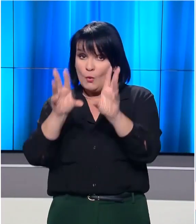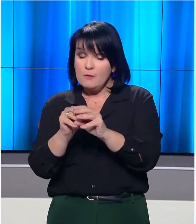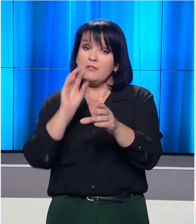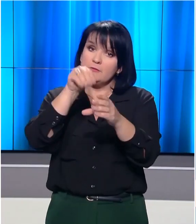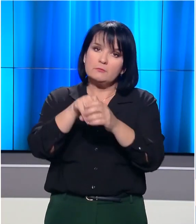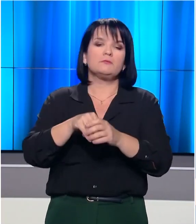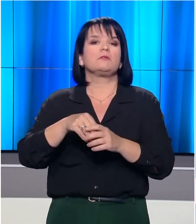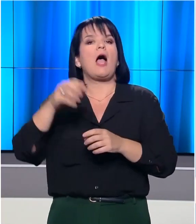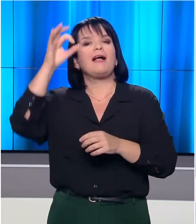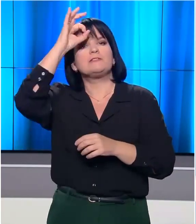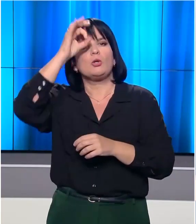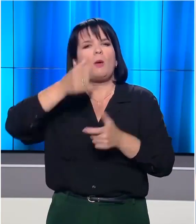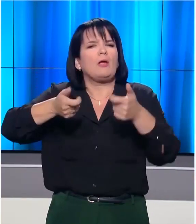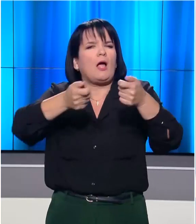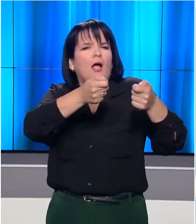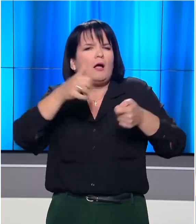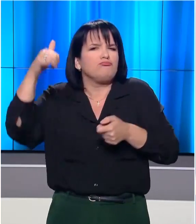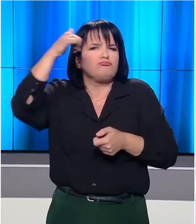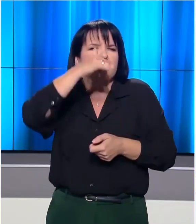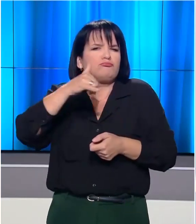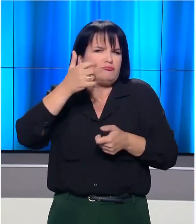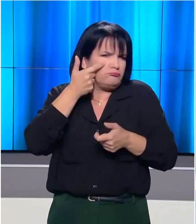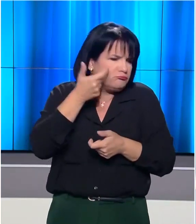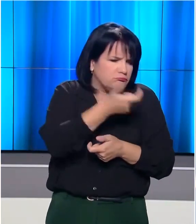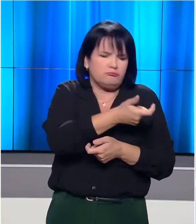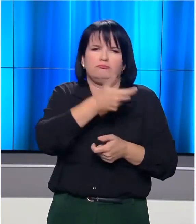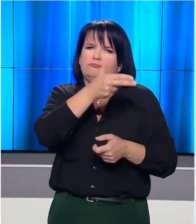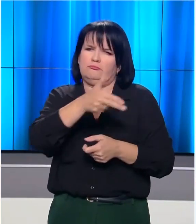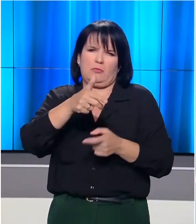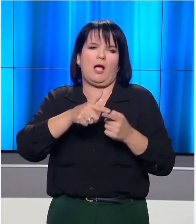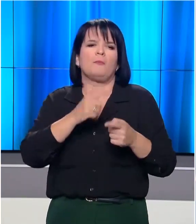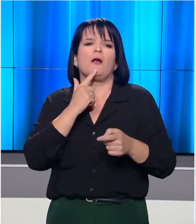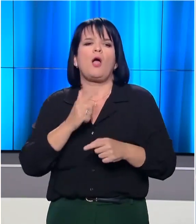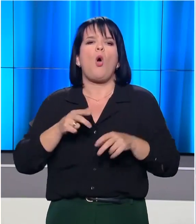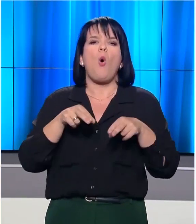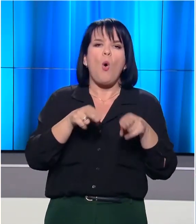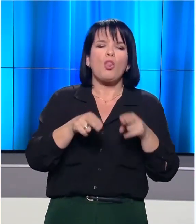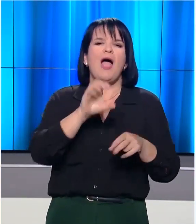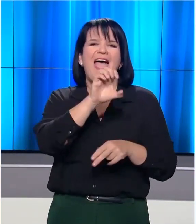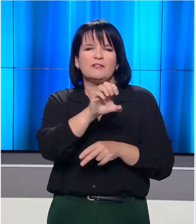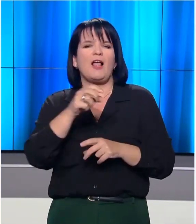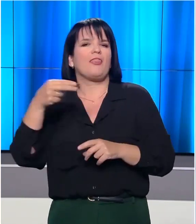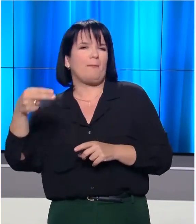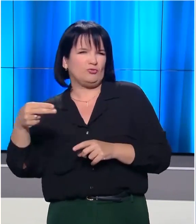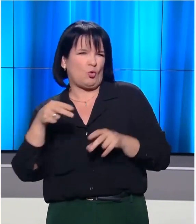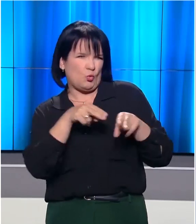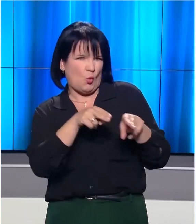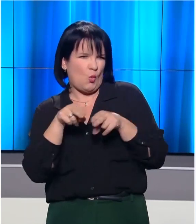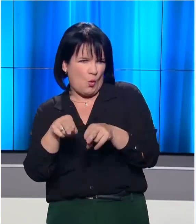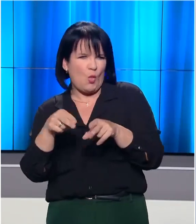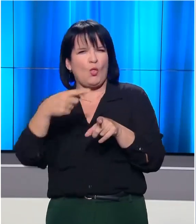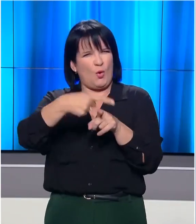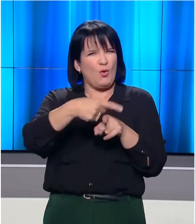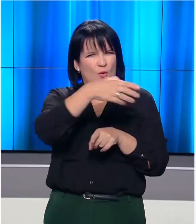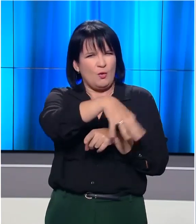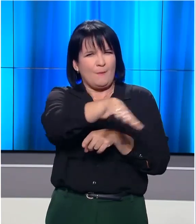συμμετείχε και ντρόουν της αστυνομίας. Από τα ξημερώματα στην συνδρομή των οδών Ερεσού και Θεμιστοκλέους έγινε και η